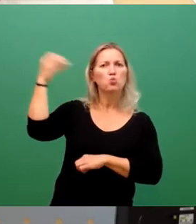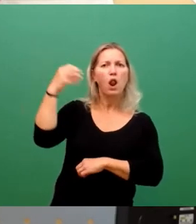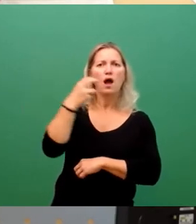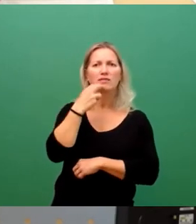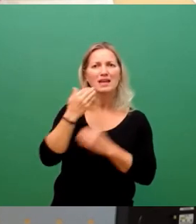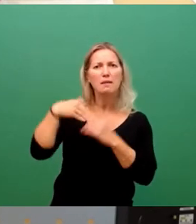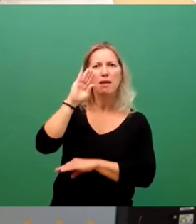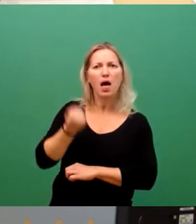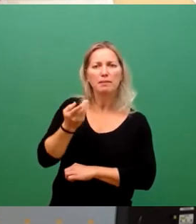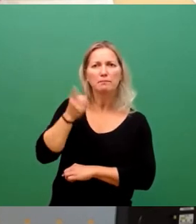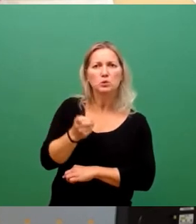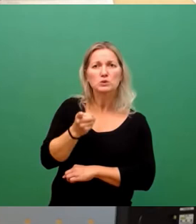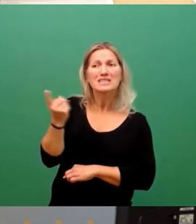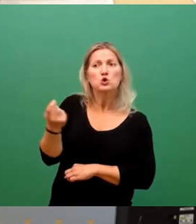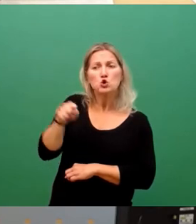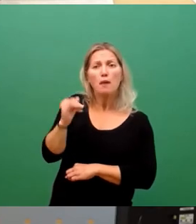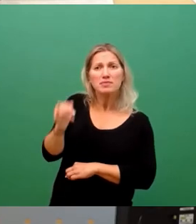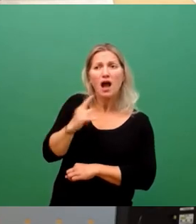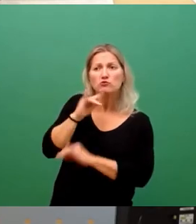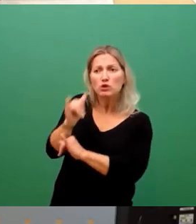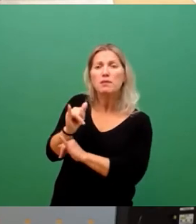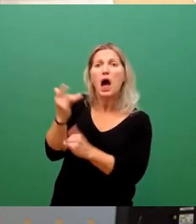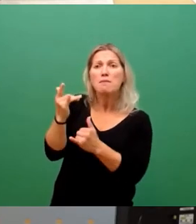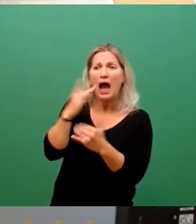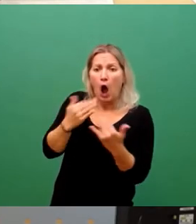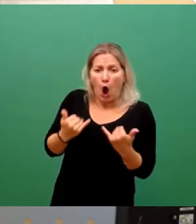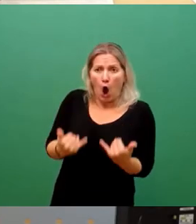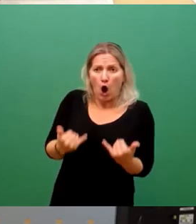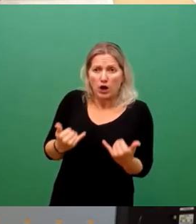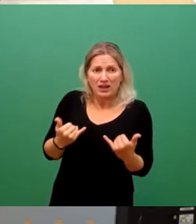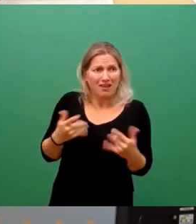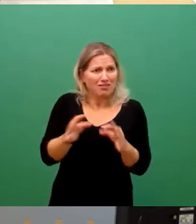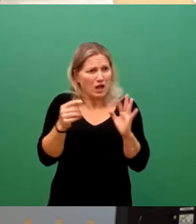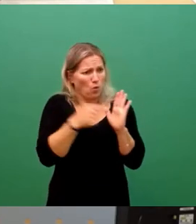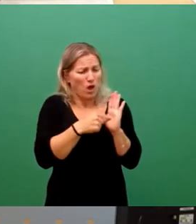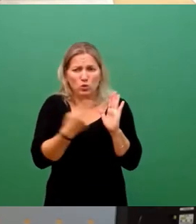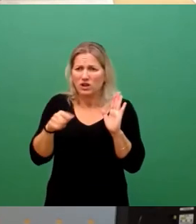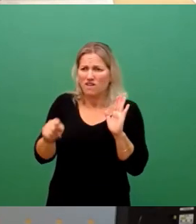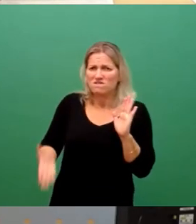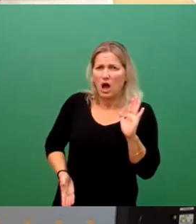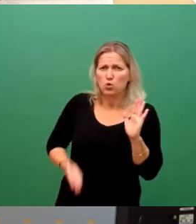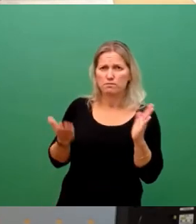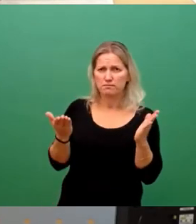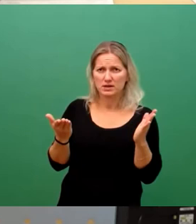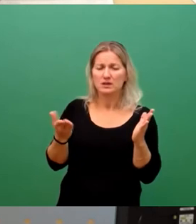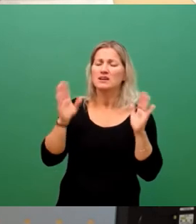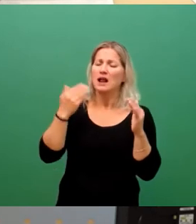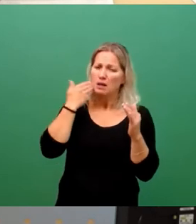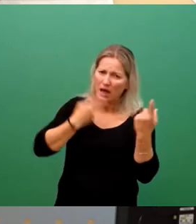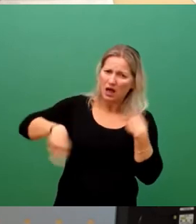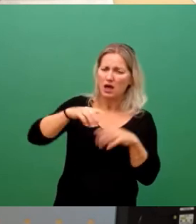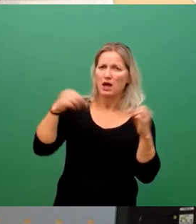muss. Da stimme ich Ihnen ja völlig zu, ist überhaupt kein Thema. Aber was soll das heute auf dieser Tagesordnung? Lassen Sie uns dafür sorgen, gemeinsam mit dem